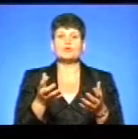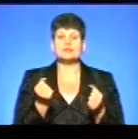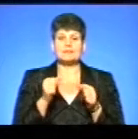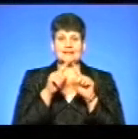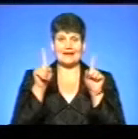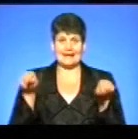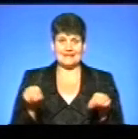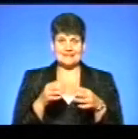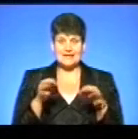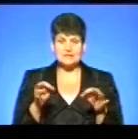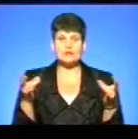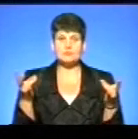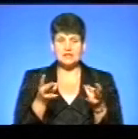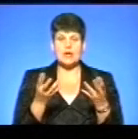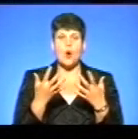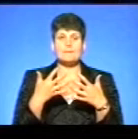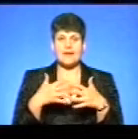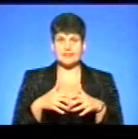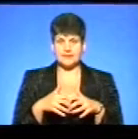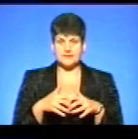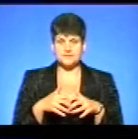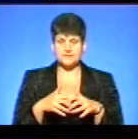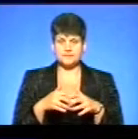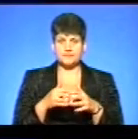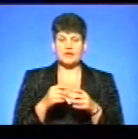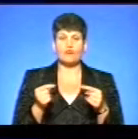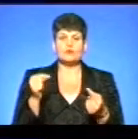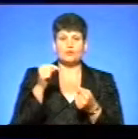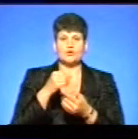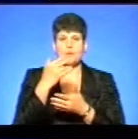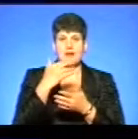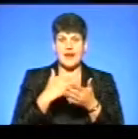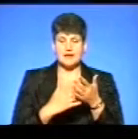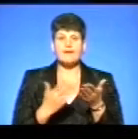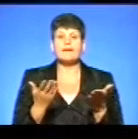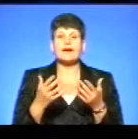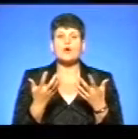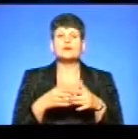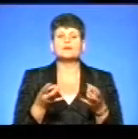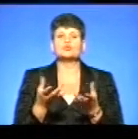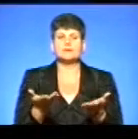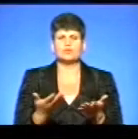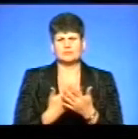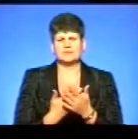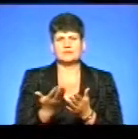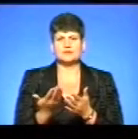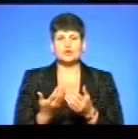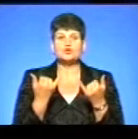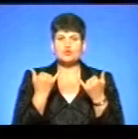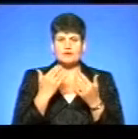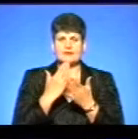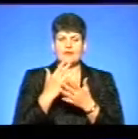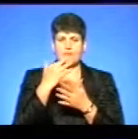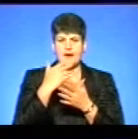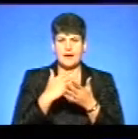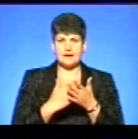необхідно обладнання відповідно до переліку. А яке обладнання потрібно? Є сьогодні в переліку,